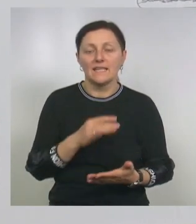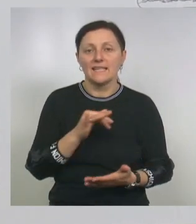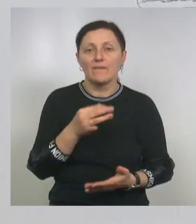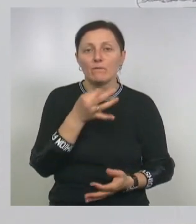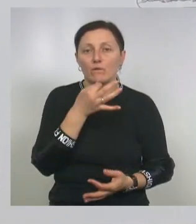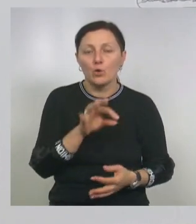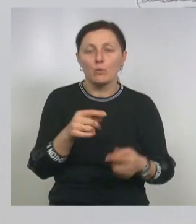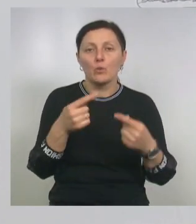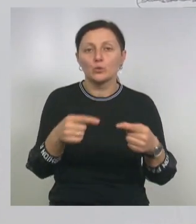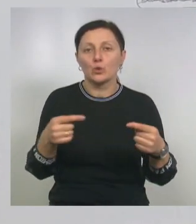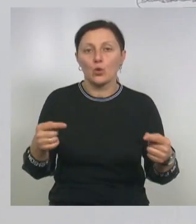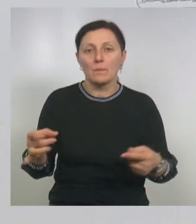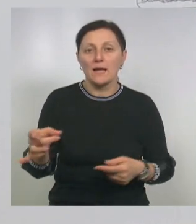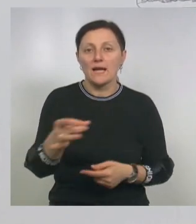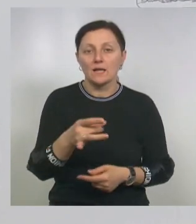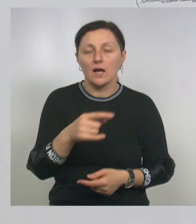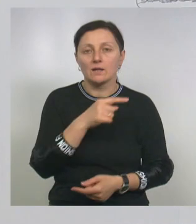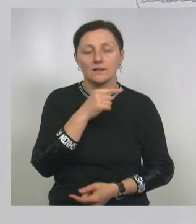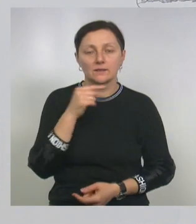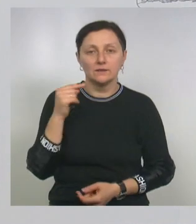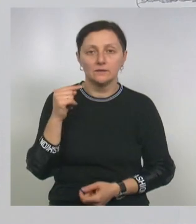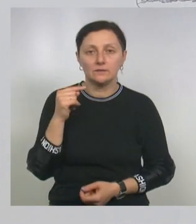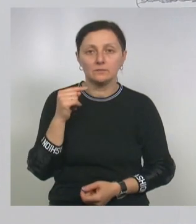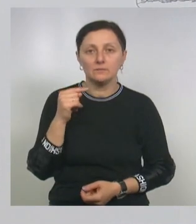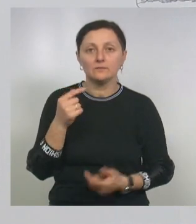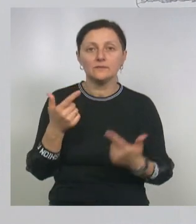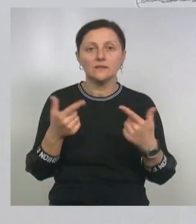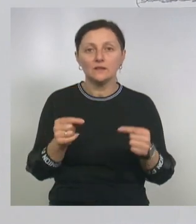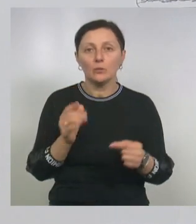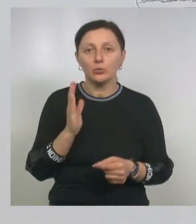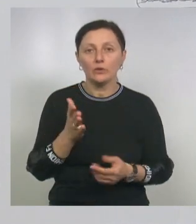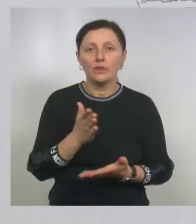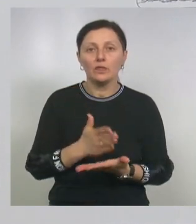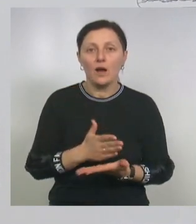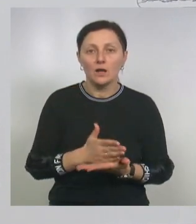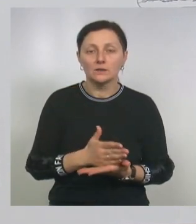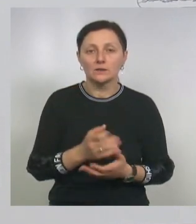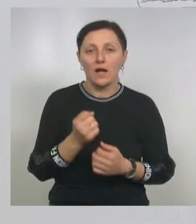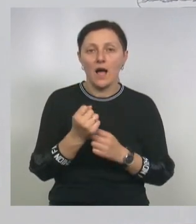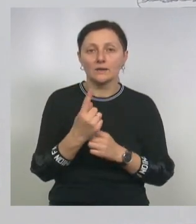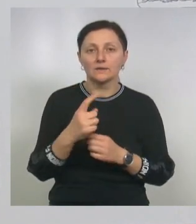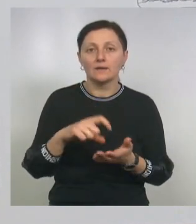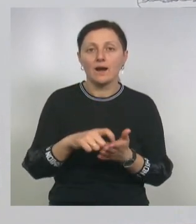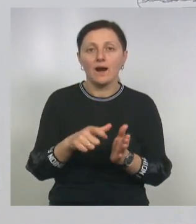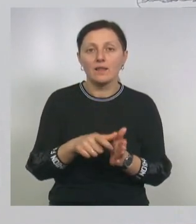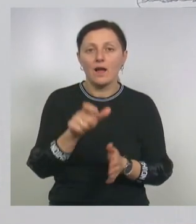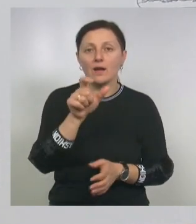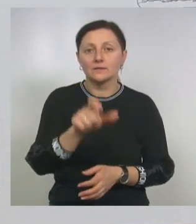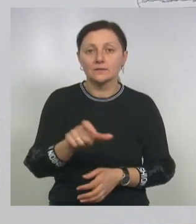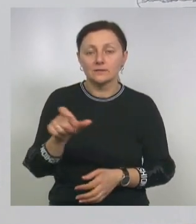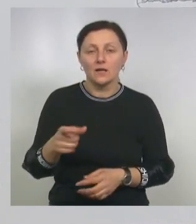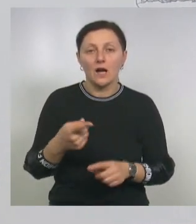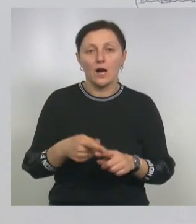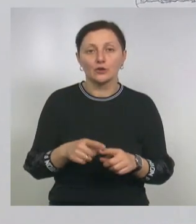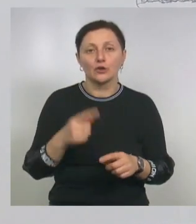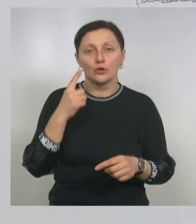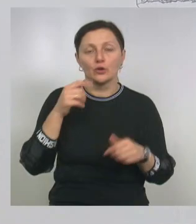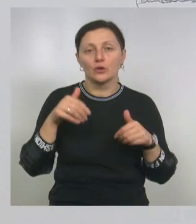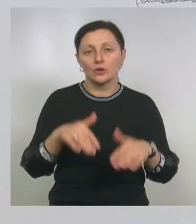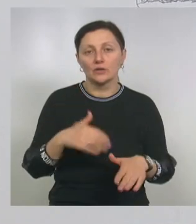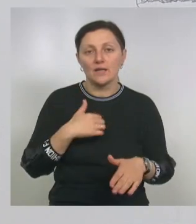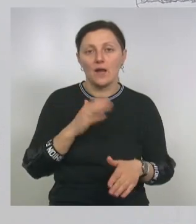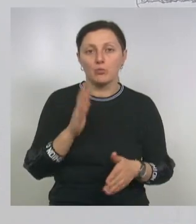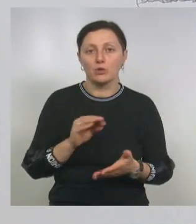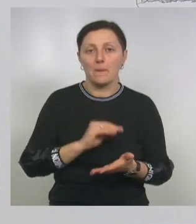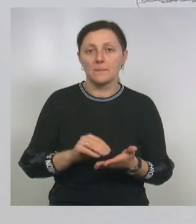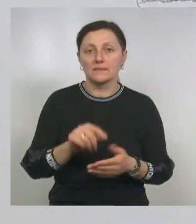любом другом регионе Российской Федерации, где будет находиться наш одиннадцатиклассник, который примет решение и скажет, я буду писать